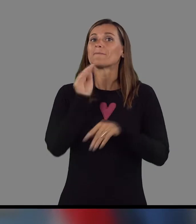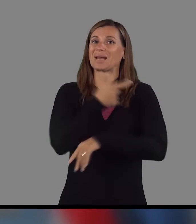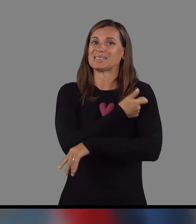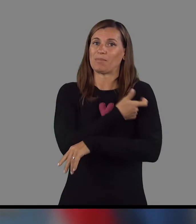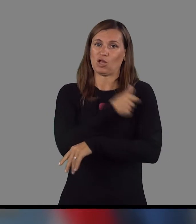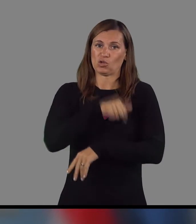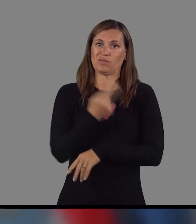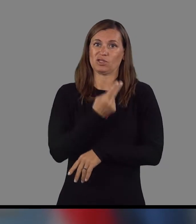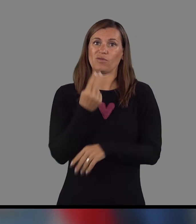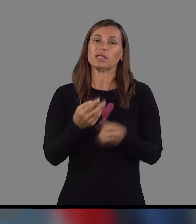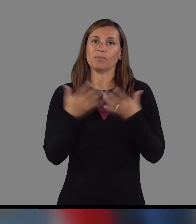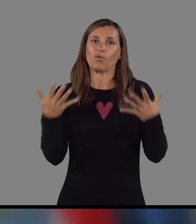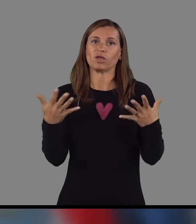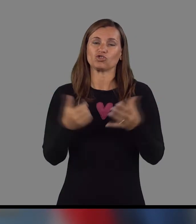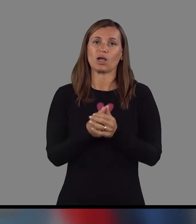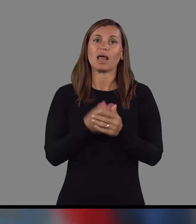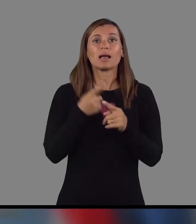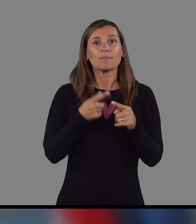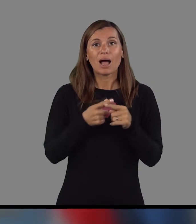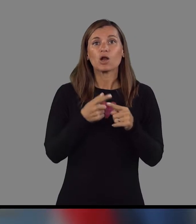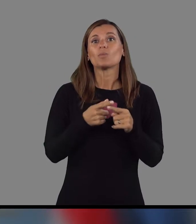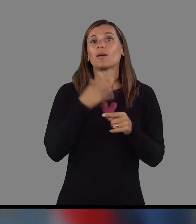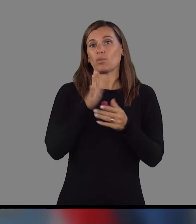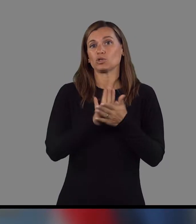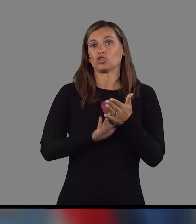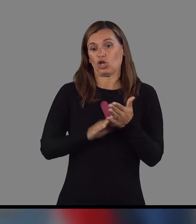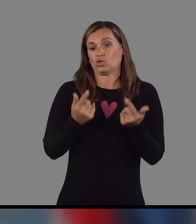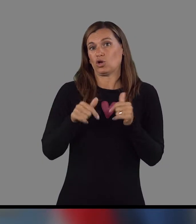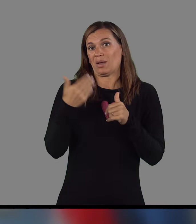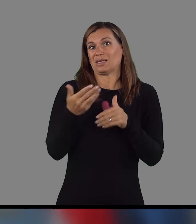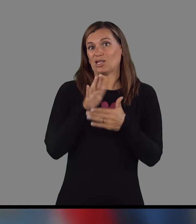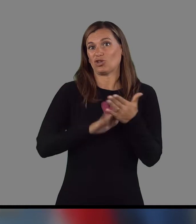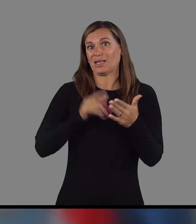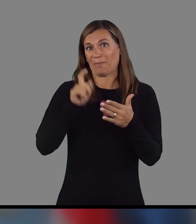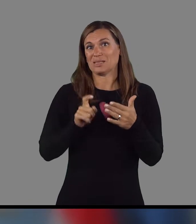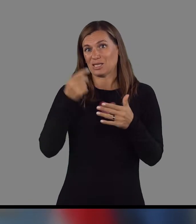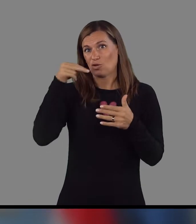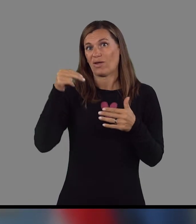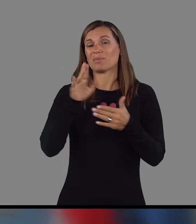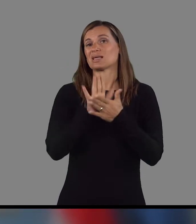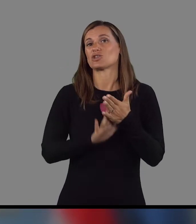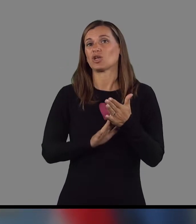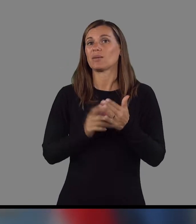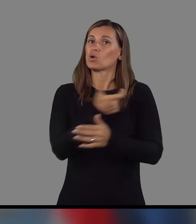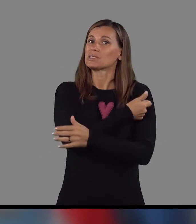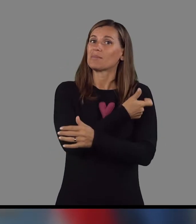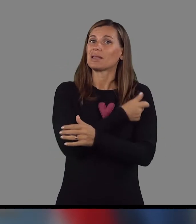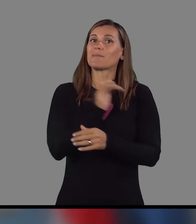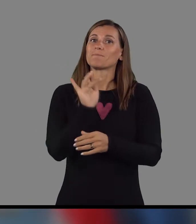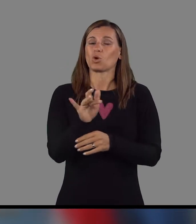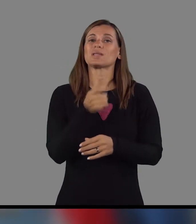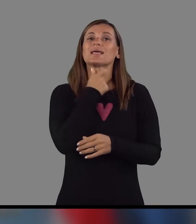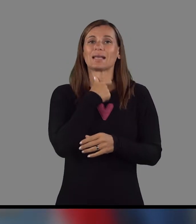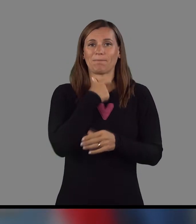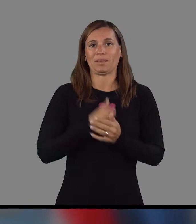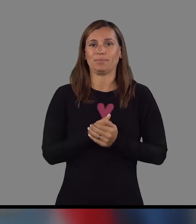v Sloveniji povečala. Kmalo pa pravzaprav začenjamo oziroma v začetku meseca novembra začenjamo z cepljenjem proti